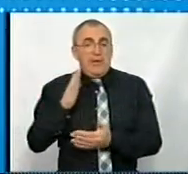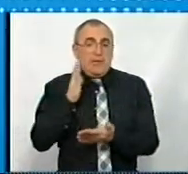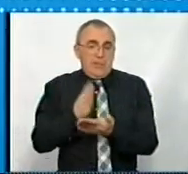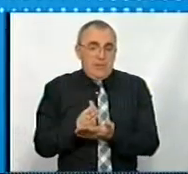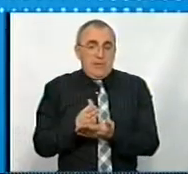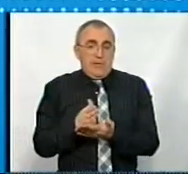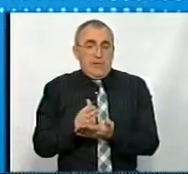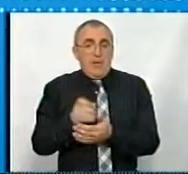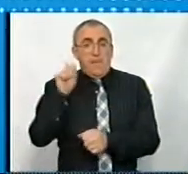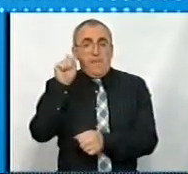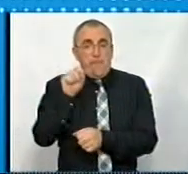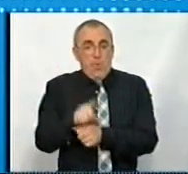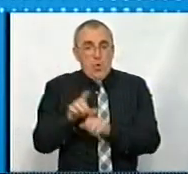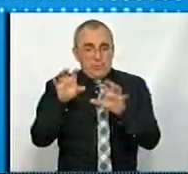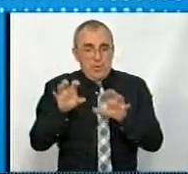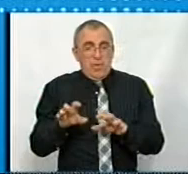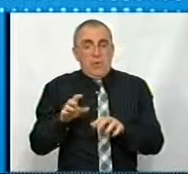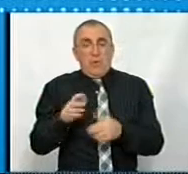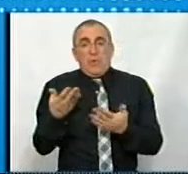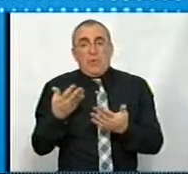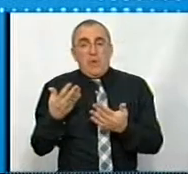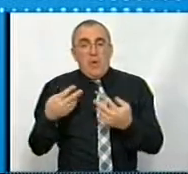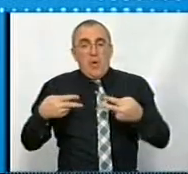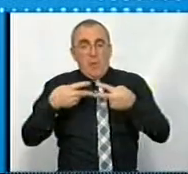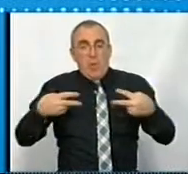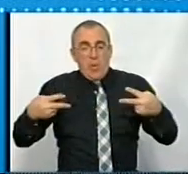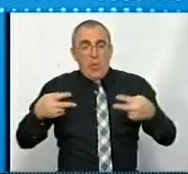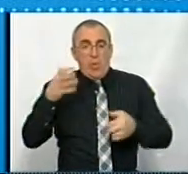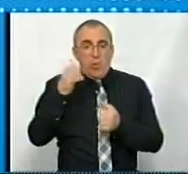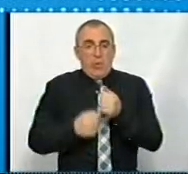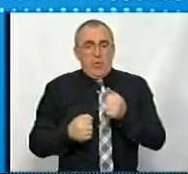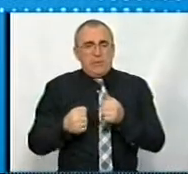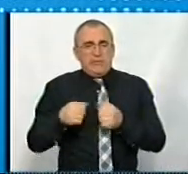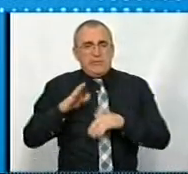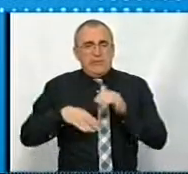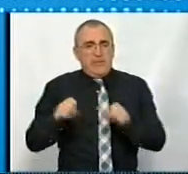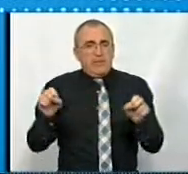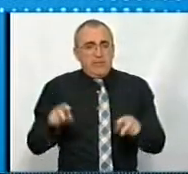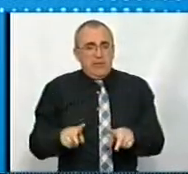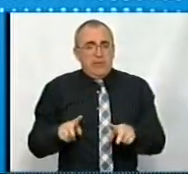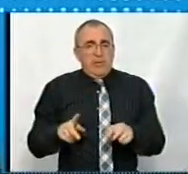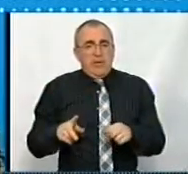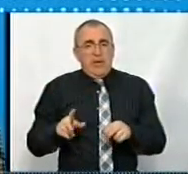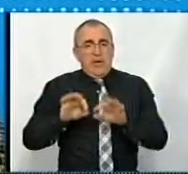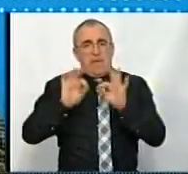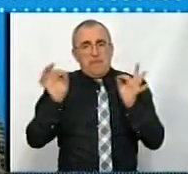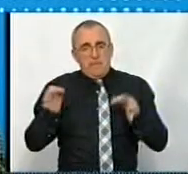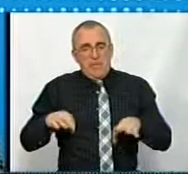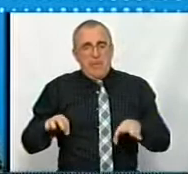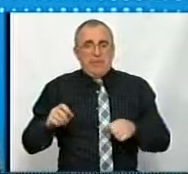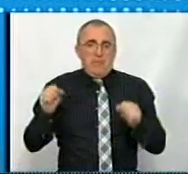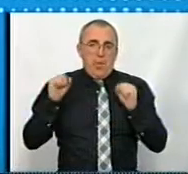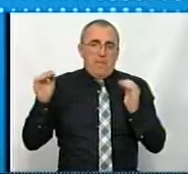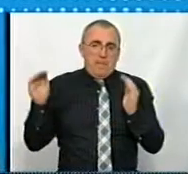ну, існує, в принципі, постанова, яка говорить, скільки пропорція по кожному, до речі, кожній спеціальності. На мистецьких, спортивних менше,